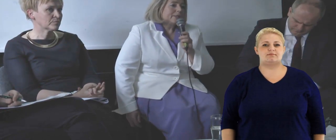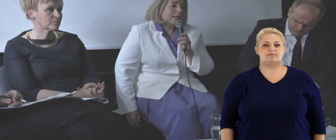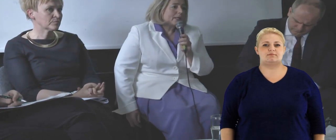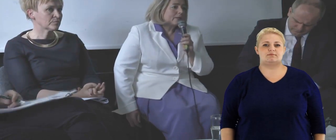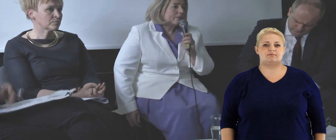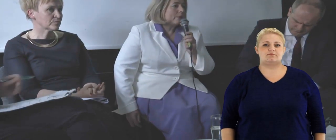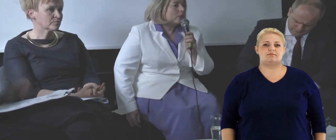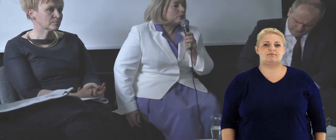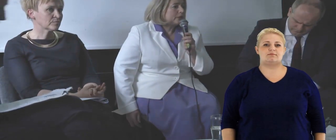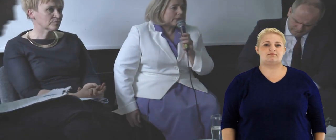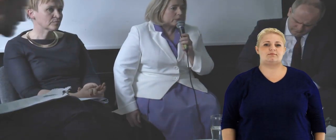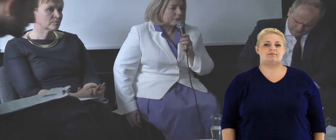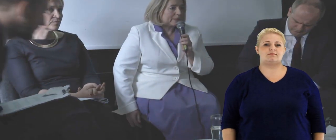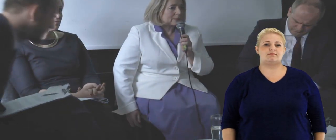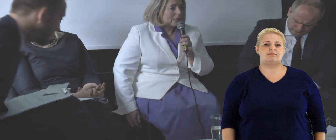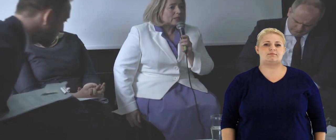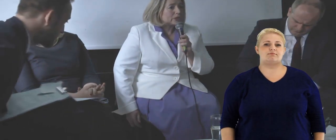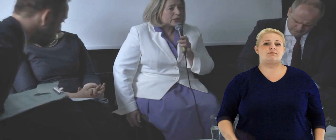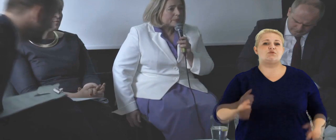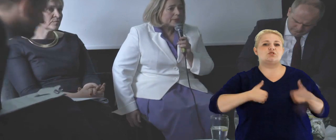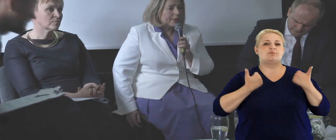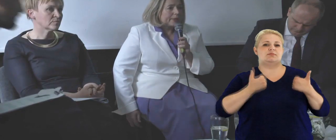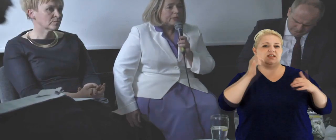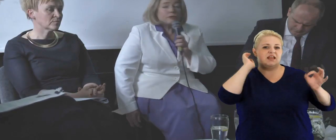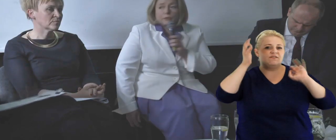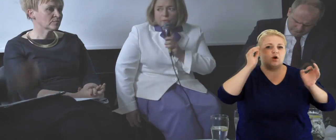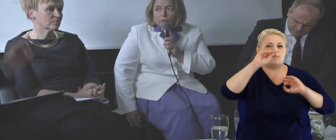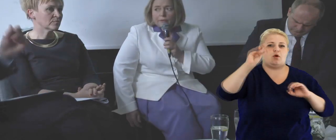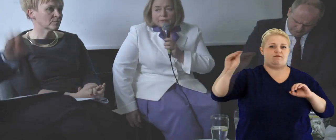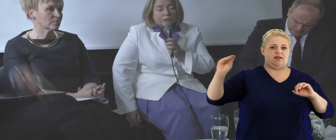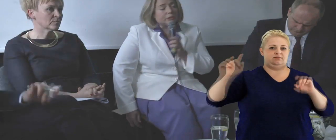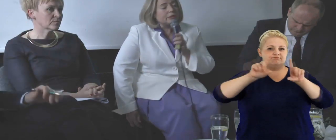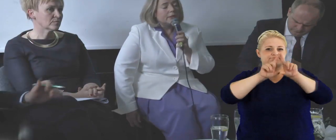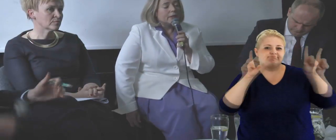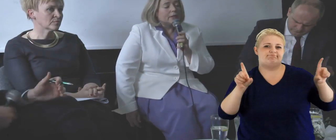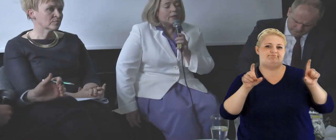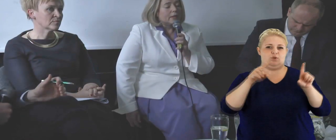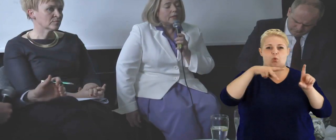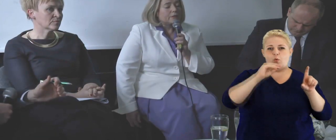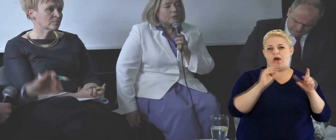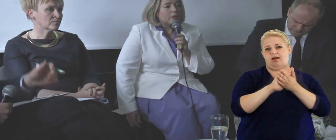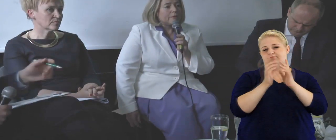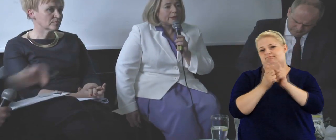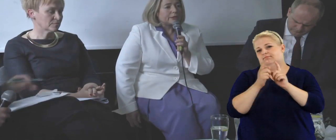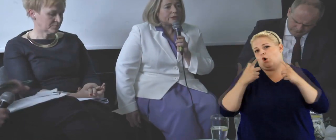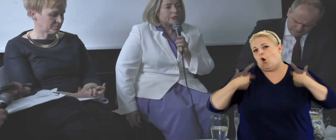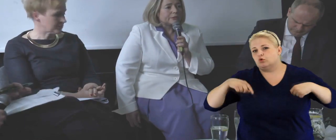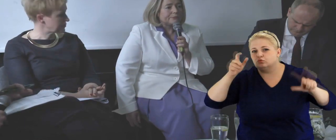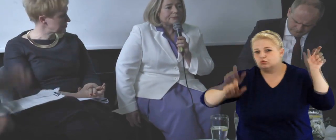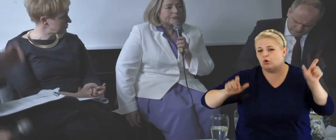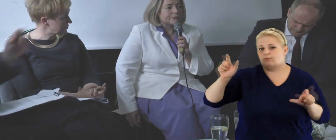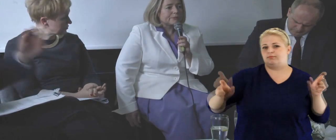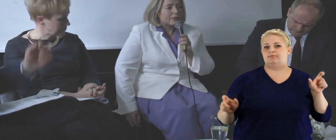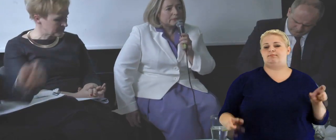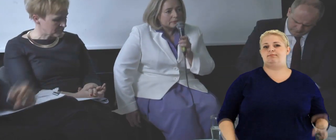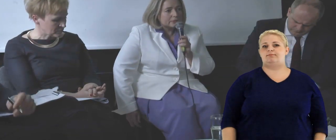daje, dawała Unia Europejska, żeby informować, informować